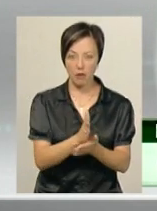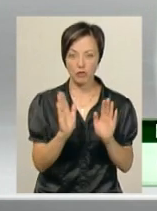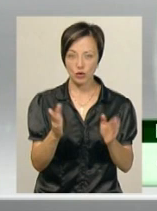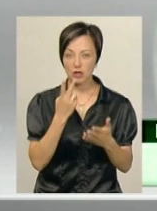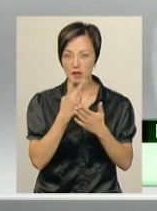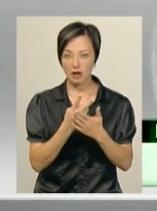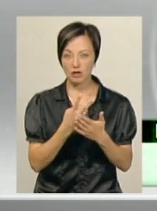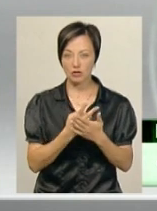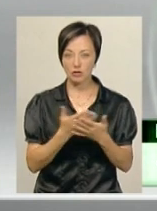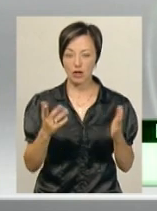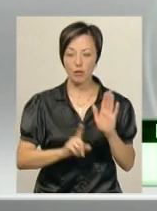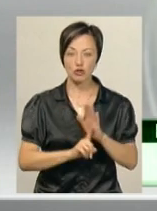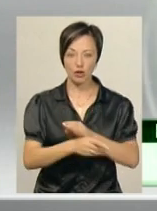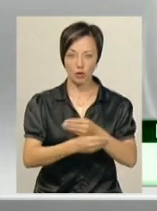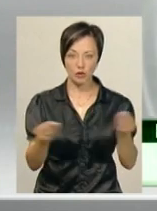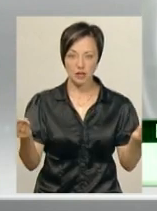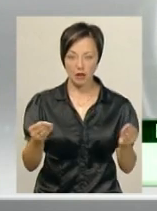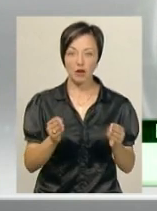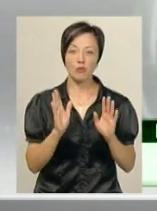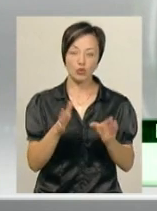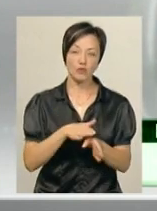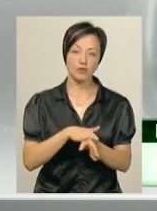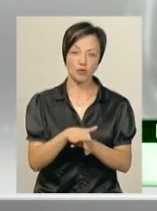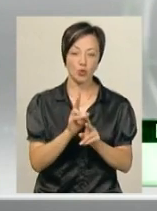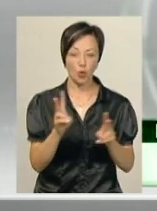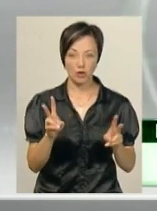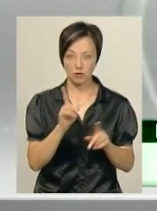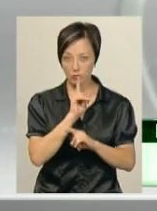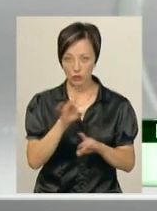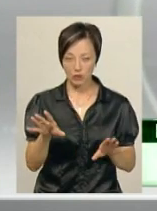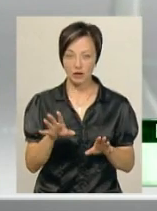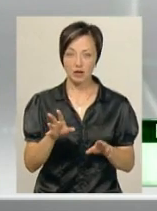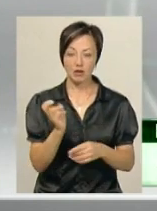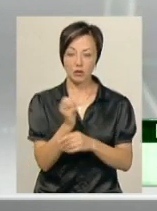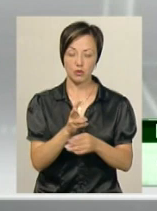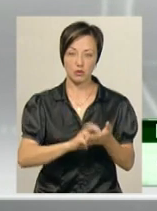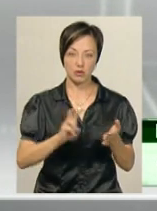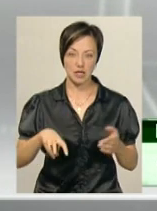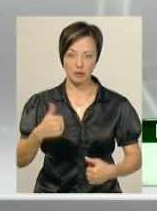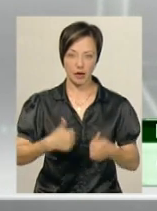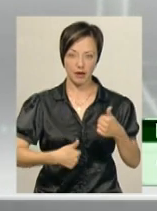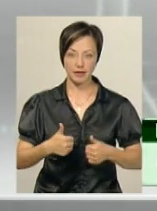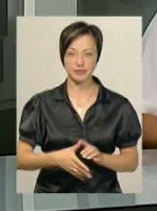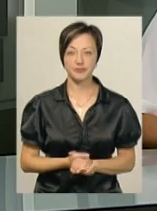також роздана на початку. Ті, хто не будуть дотримуватися, то будуть зніматися зі змагання.